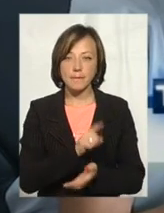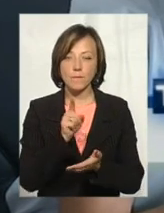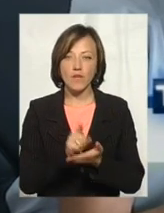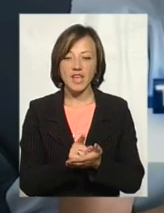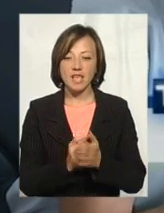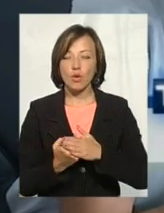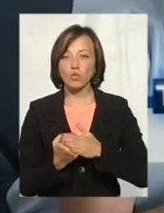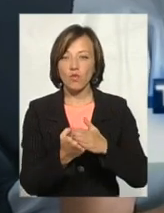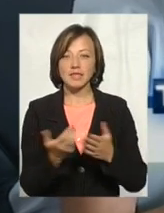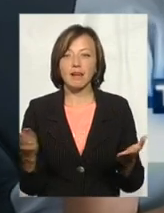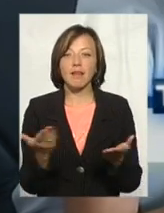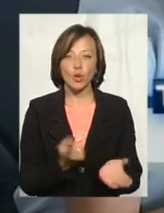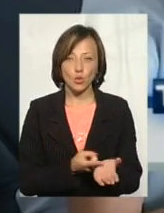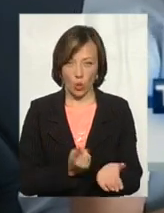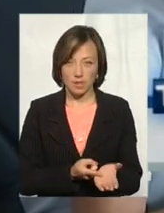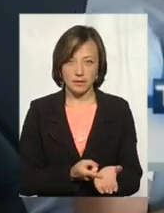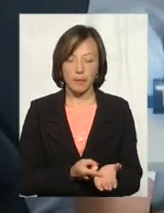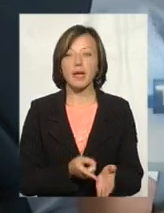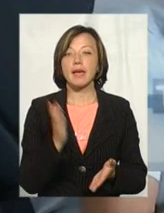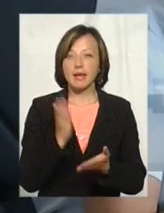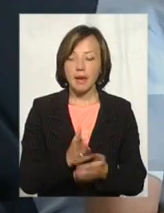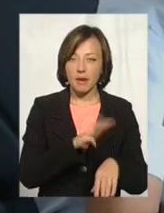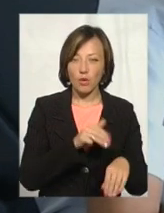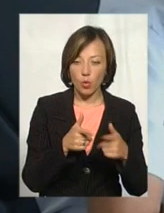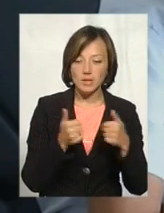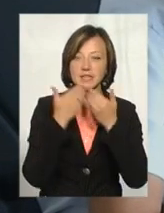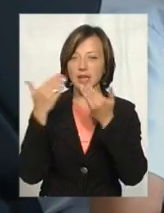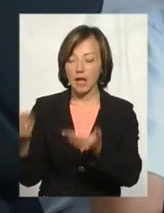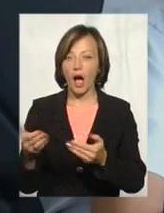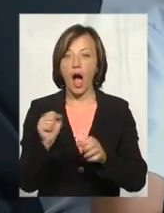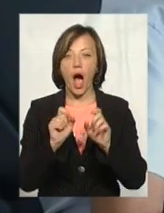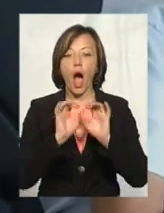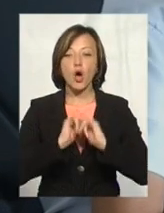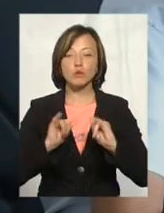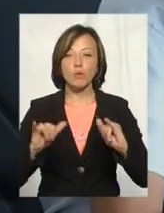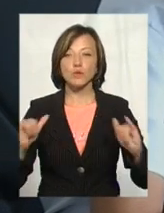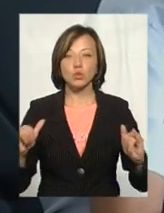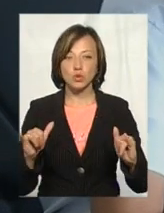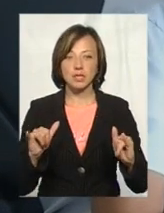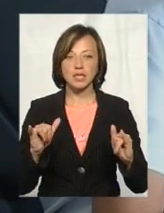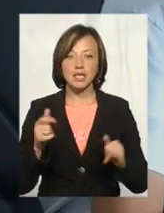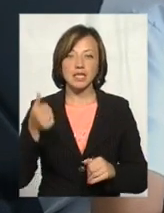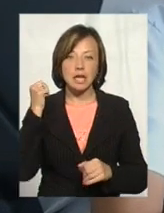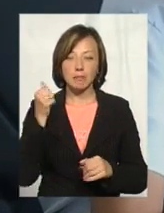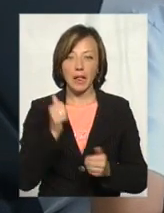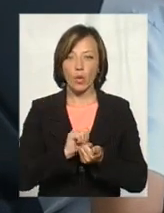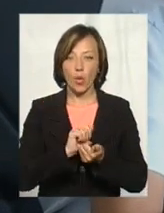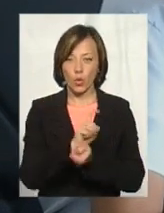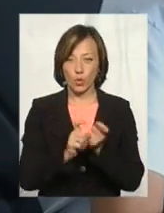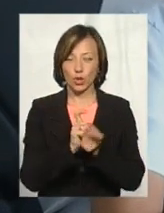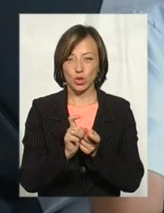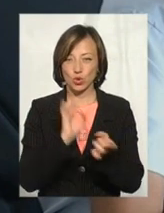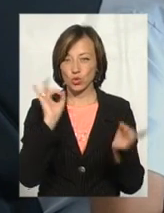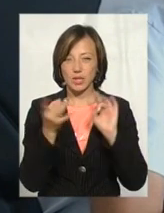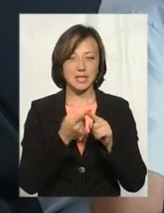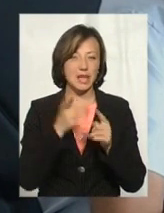грунтуватися на якихось певних доказах. Є правоохоронні органи, хай звертаються, а розповсюджувати навколо, за спиною ці чутки